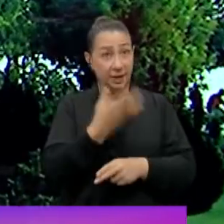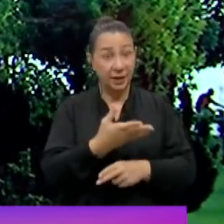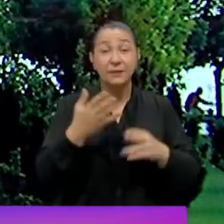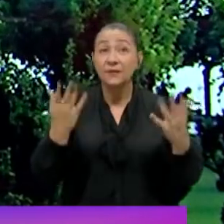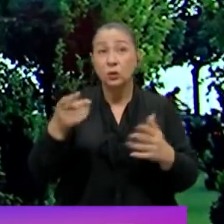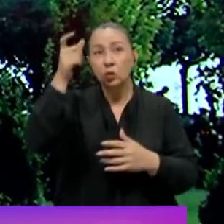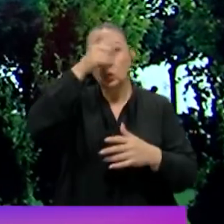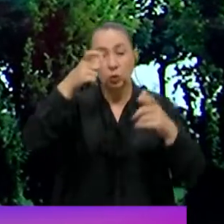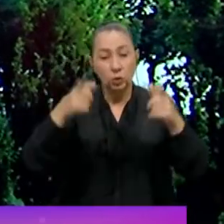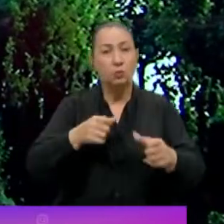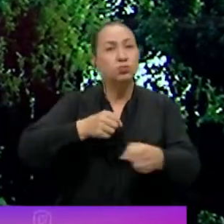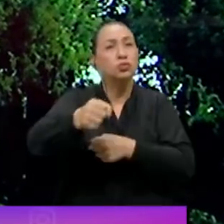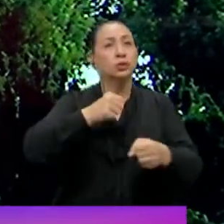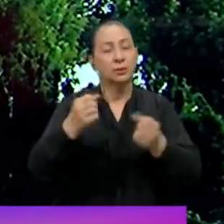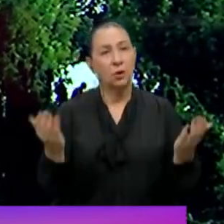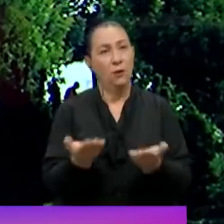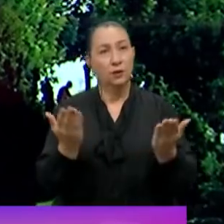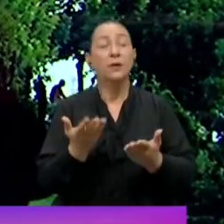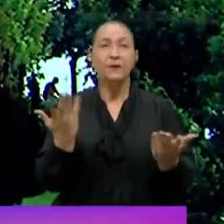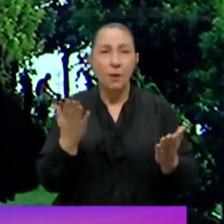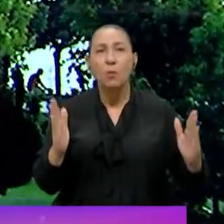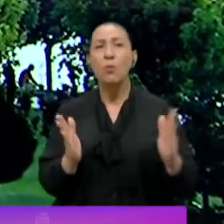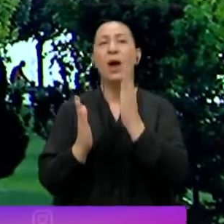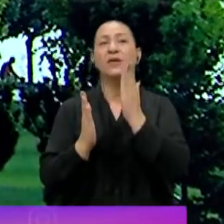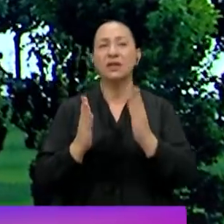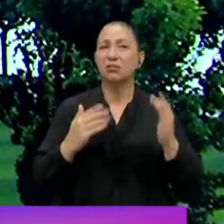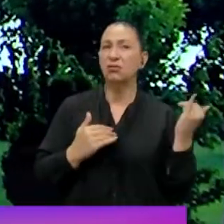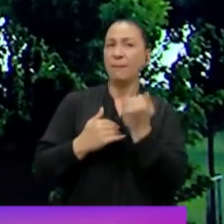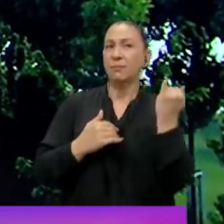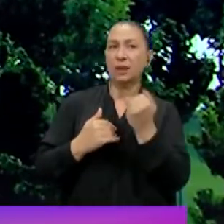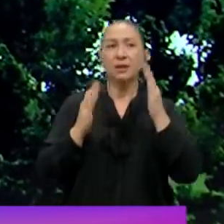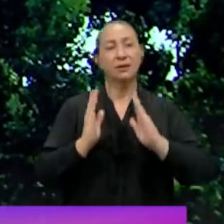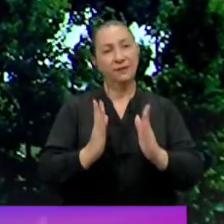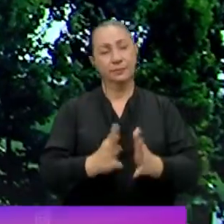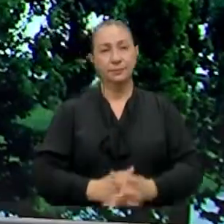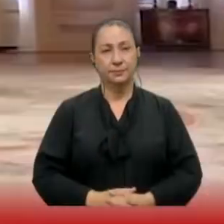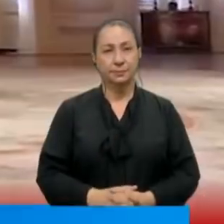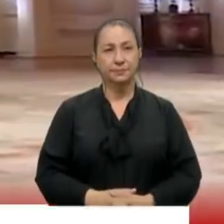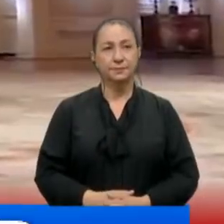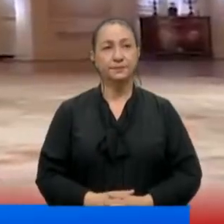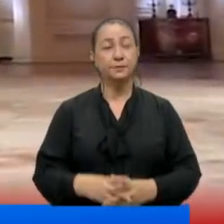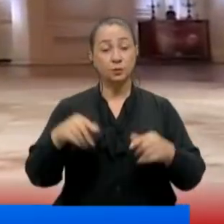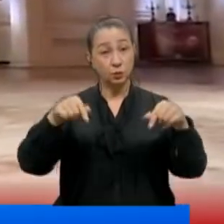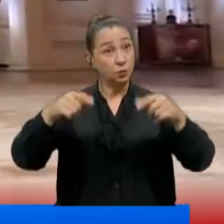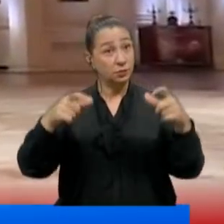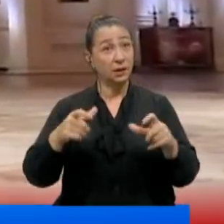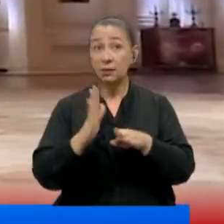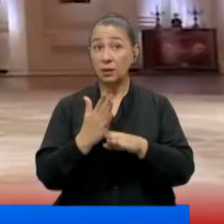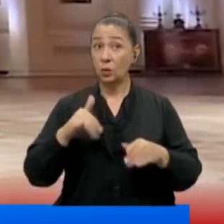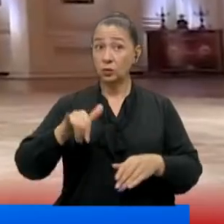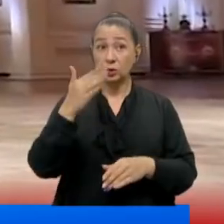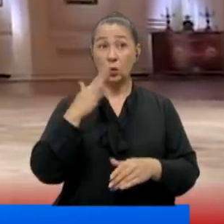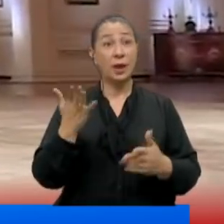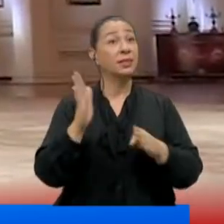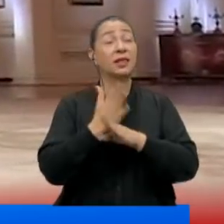Ve Türkiye'nin mücadelesini övdü ve muhalefette tabii ki tepki yükseltti. Burada niye uçak yok,